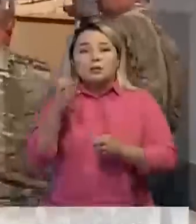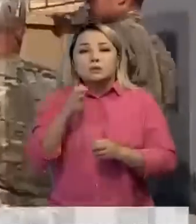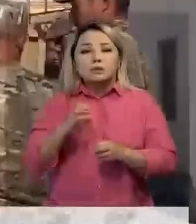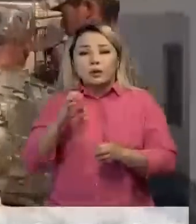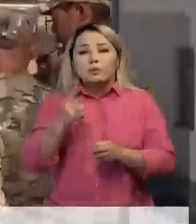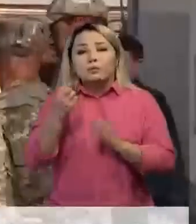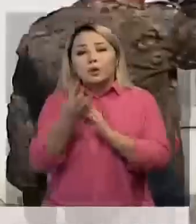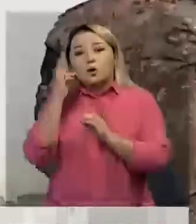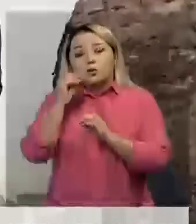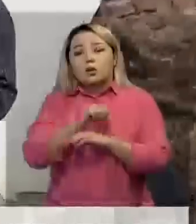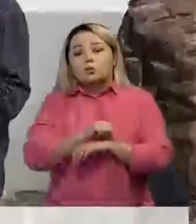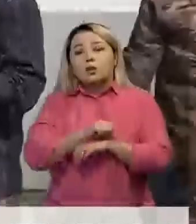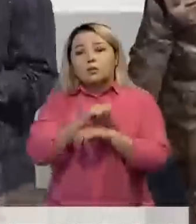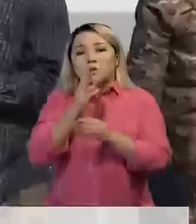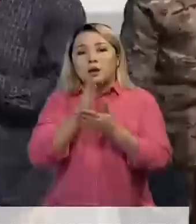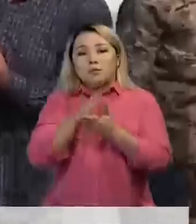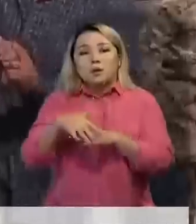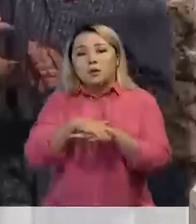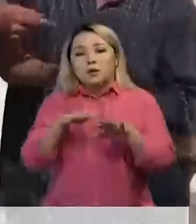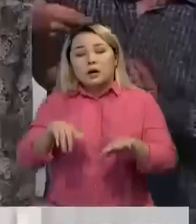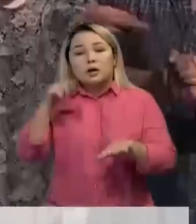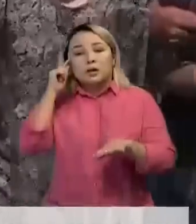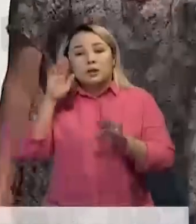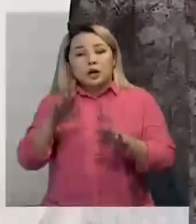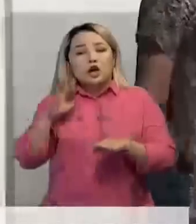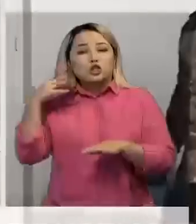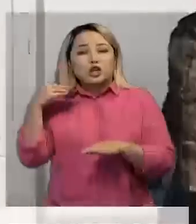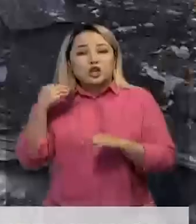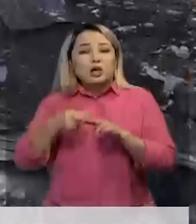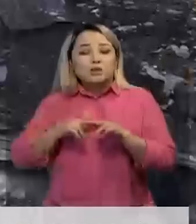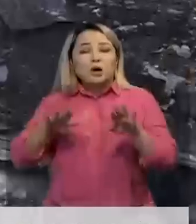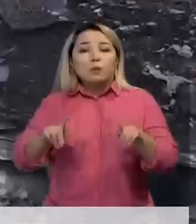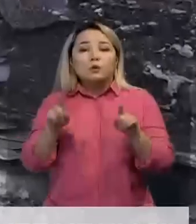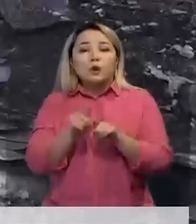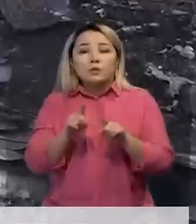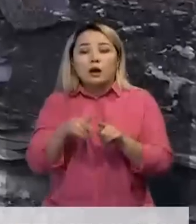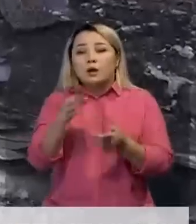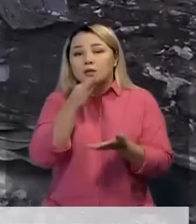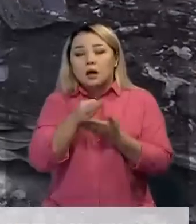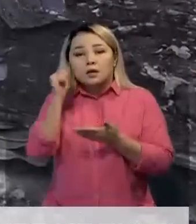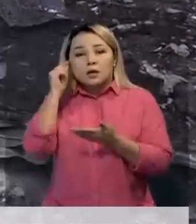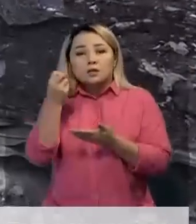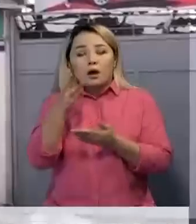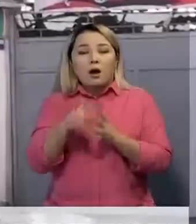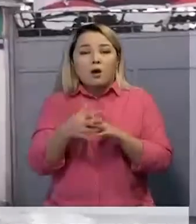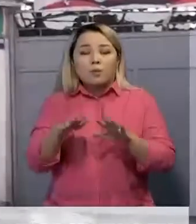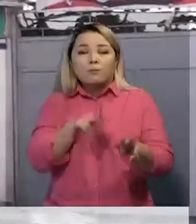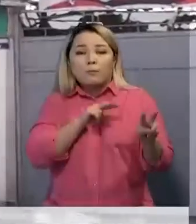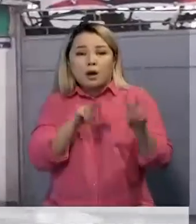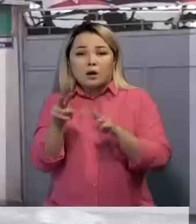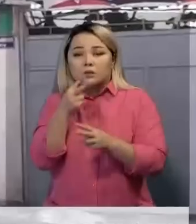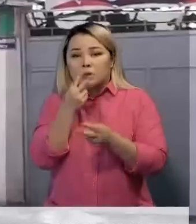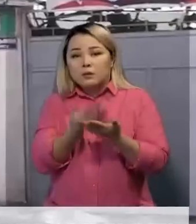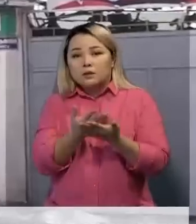14-тінен бастап шелен сетсікен. Қырғыздардың мәлімде өнше, Тәжігістан Қарулы күштері Қырғыстандағы бірнеше ауылды бақылау ғалған.